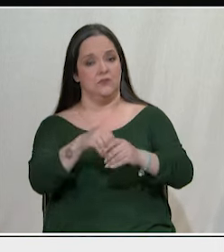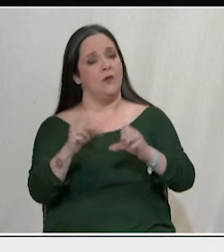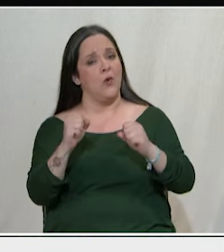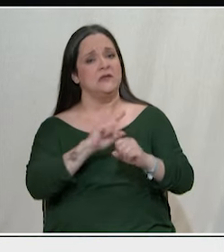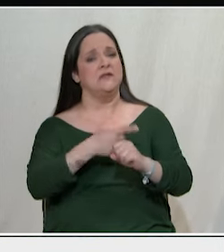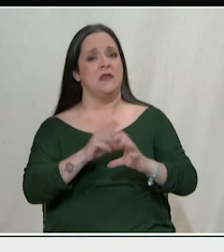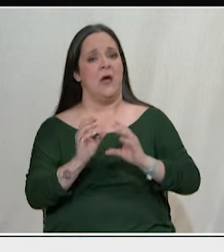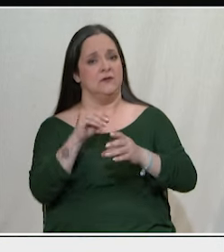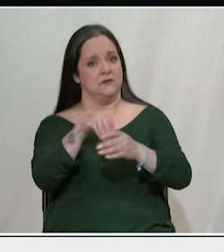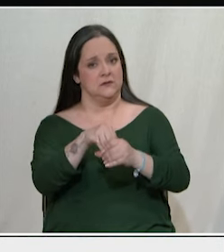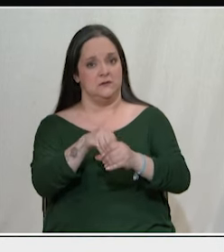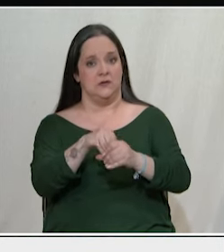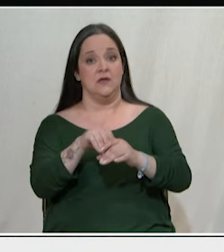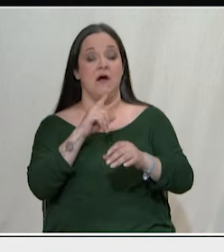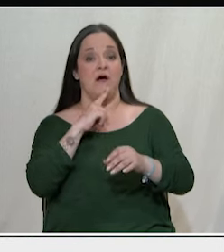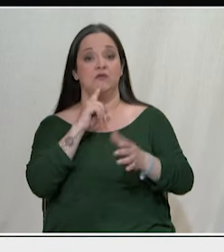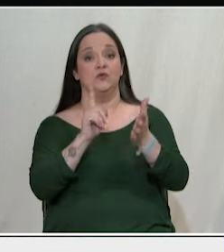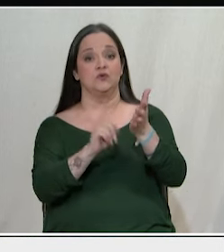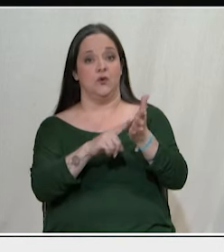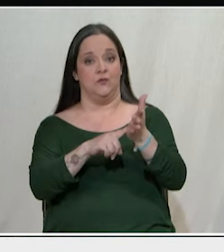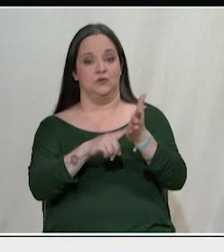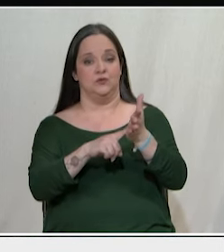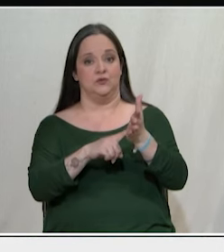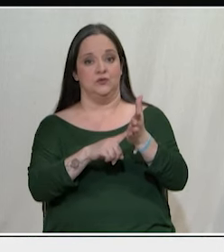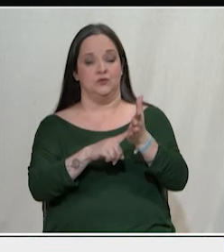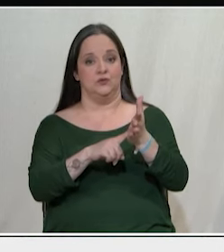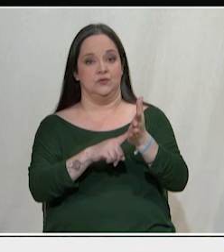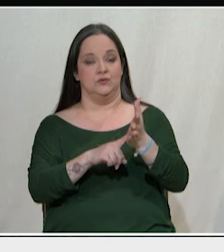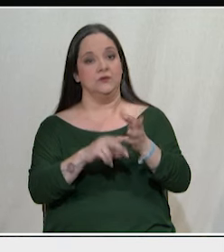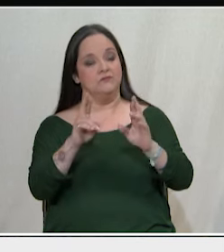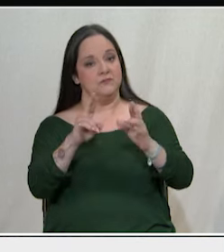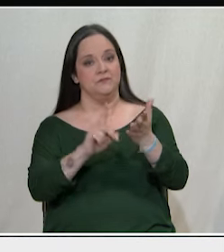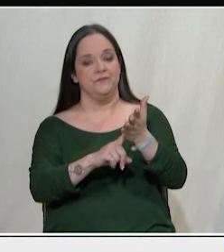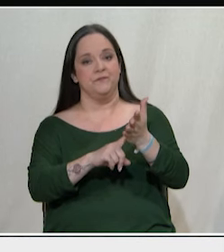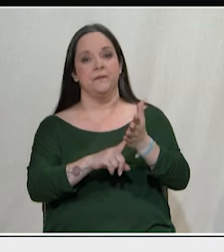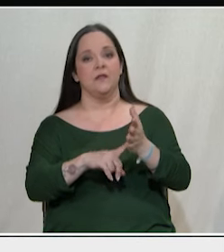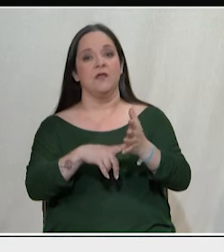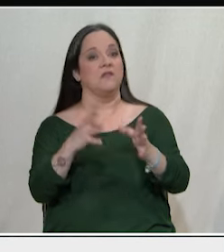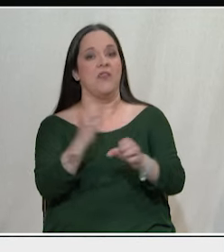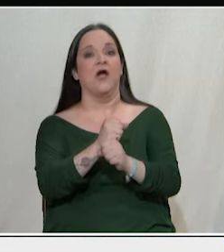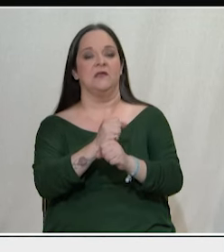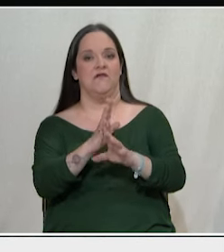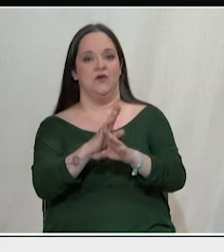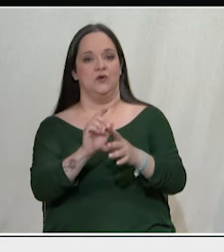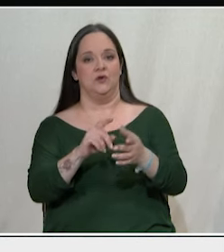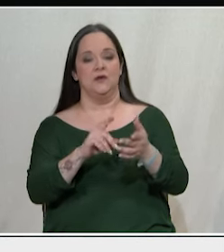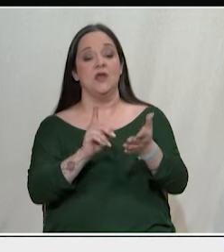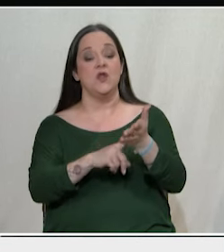δυνάμεις και αυτός ο νόμος δεν θα περάσει και θα ανατραπεί